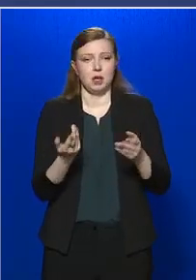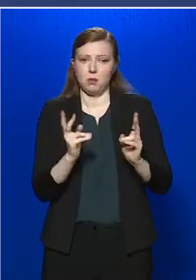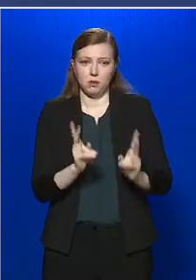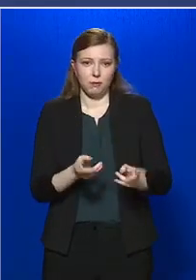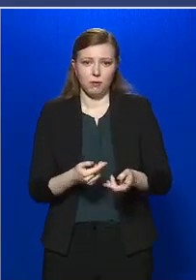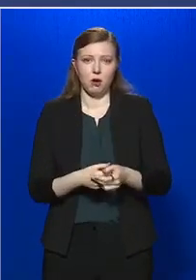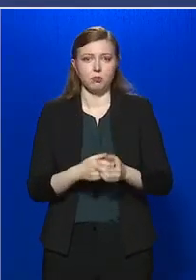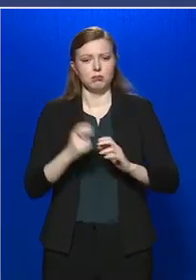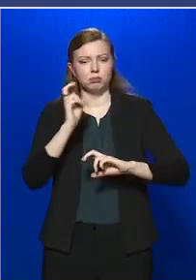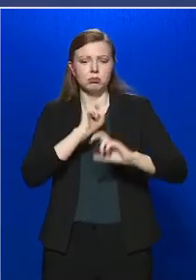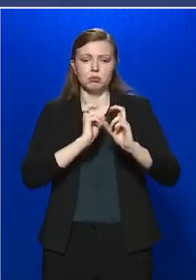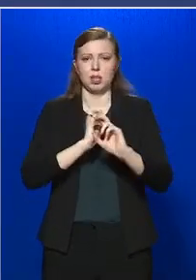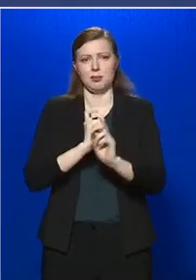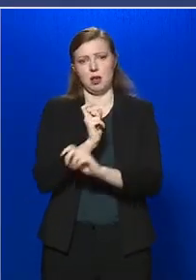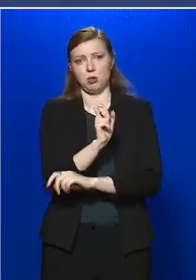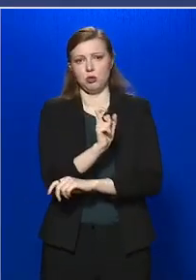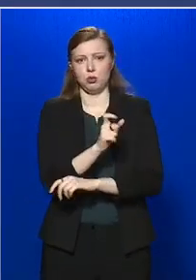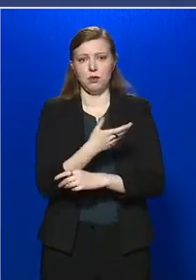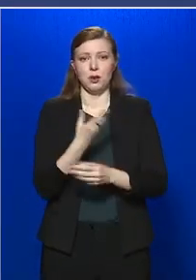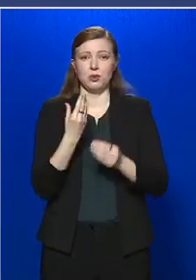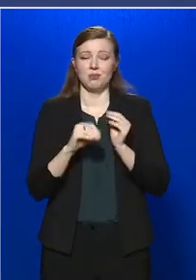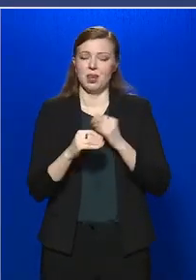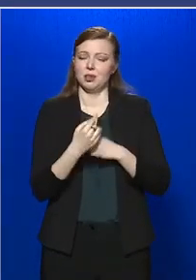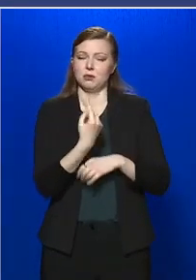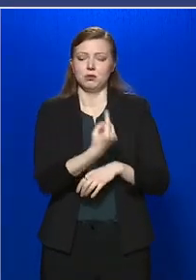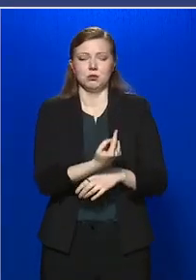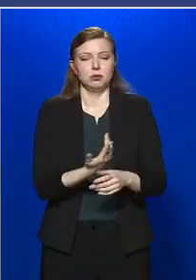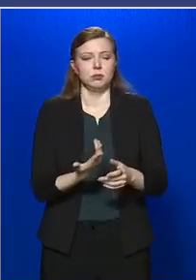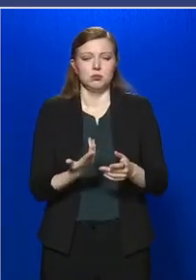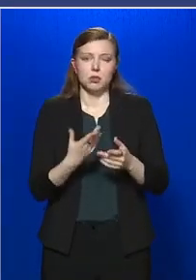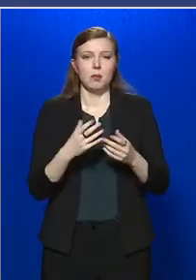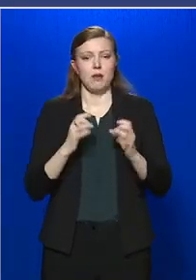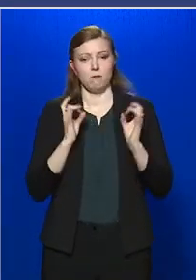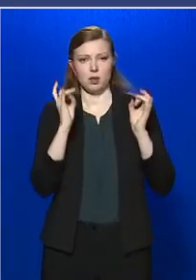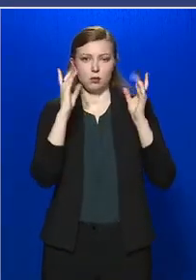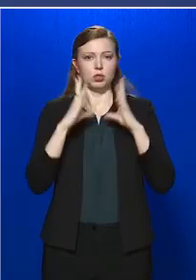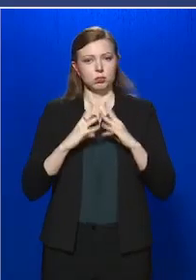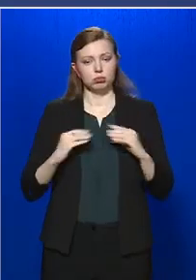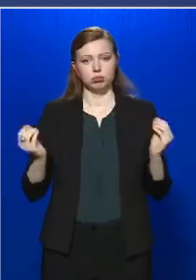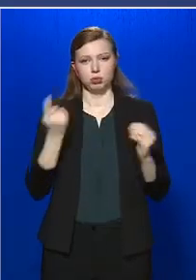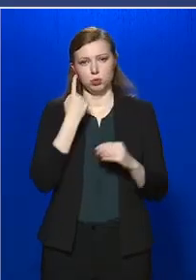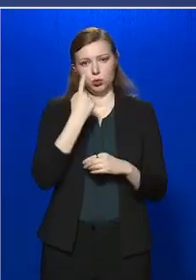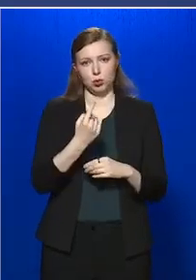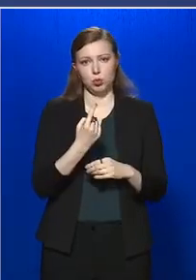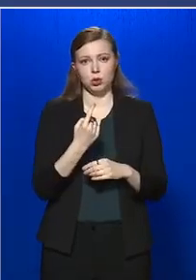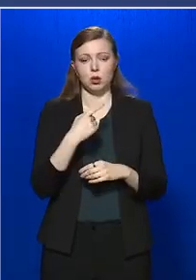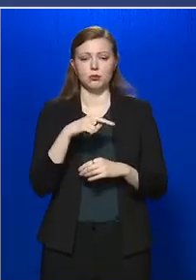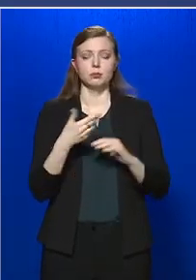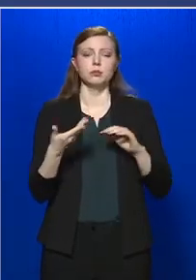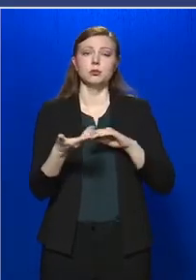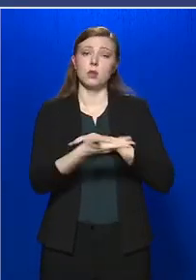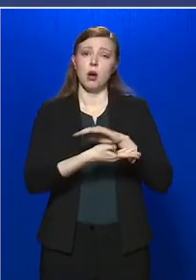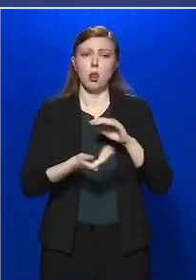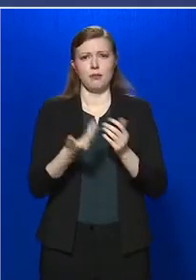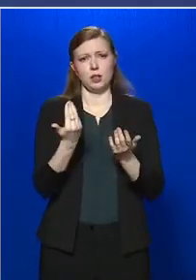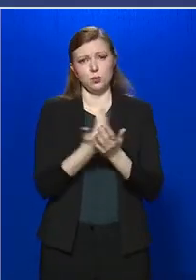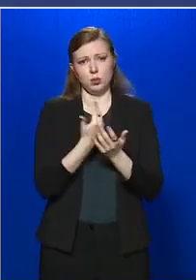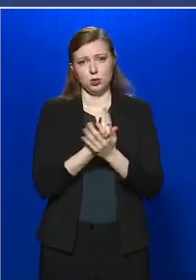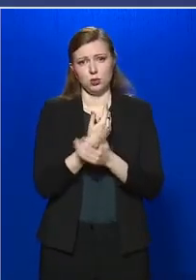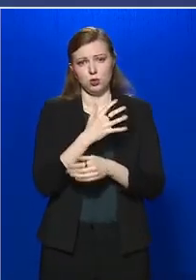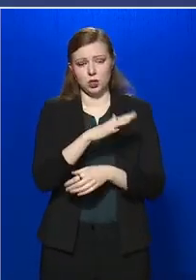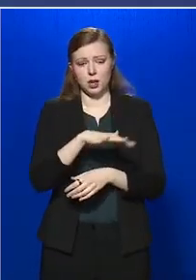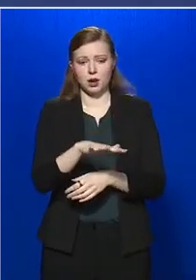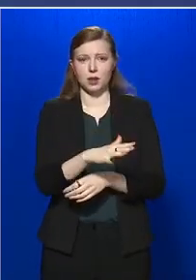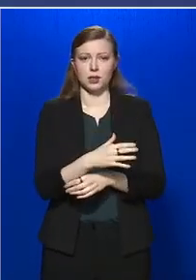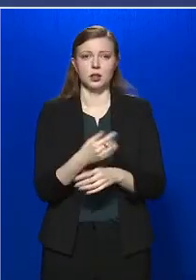beszélgessünk velük, mert ez önmagában oldja a feszültséget. Az ő alapvető szükségleteit